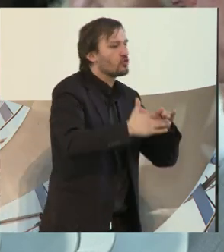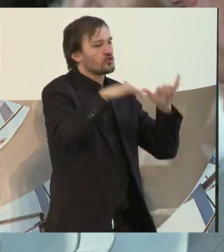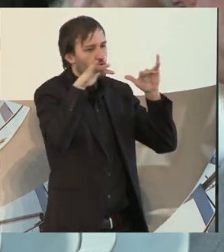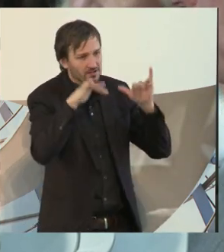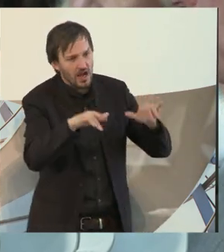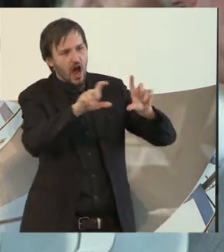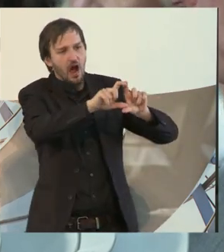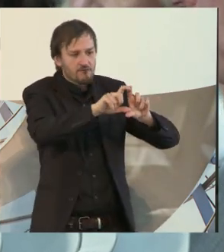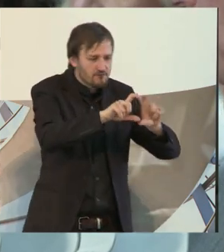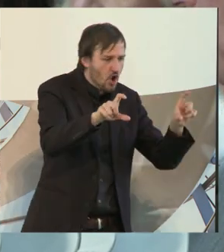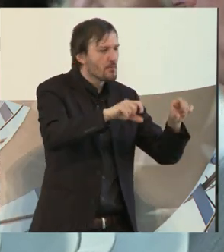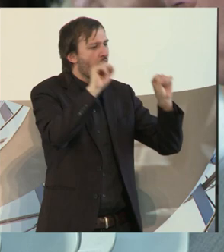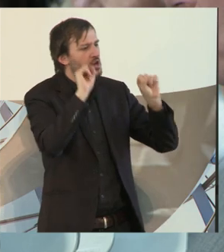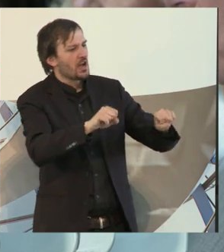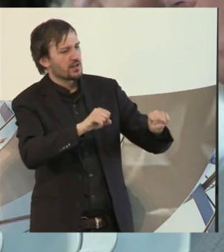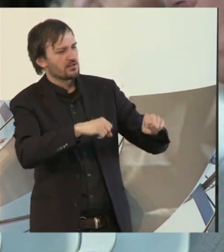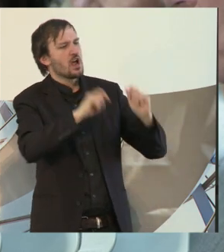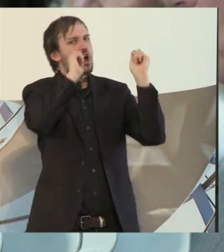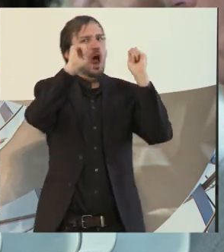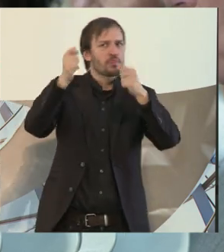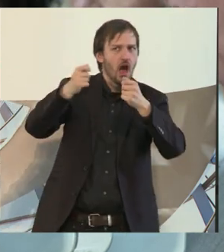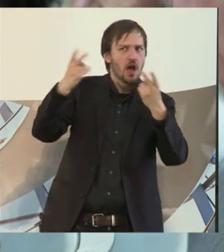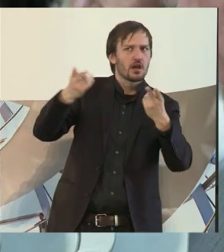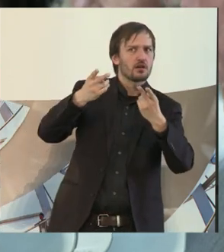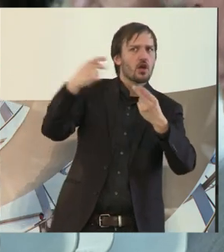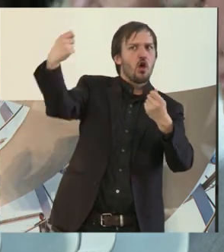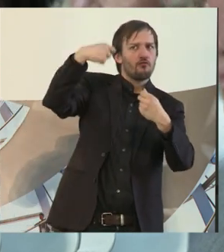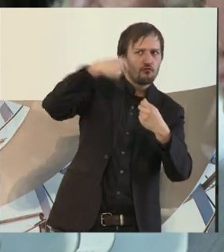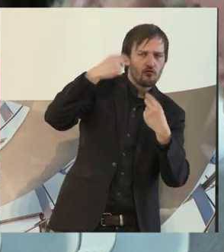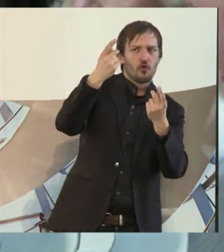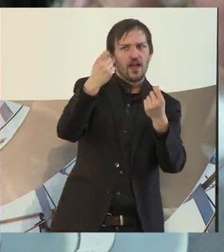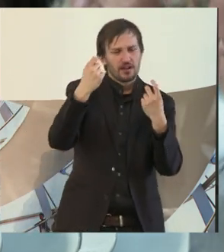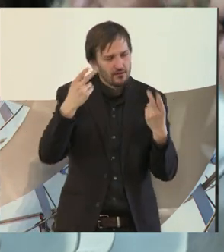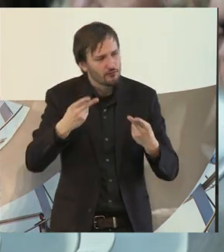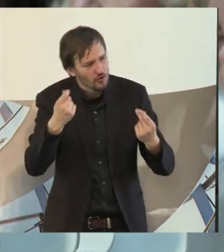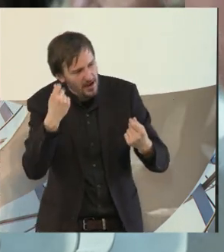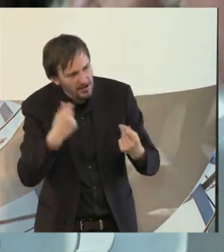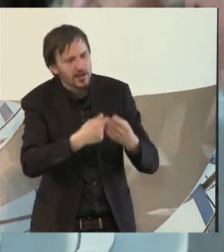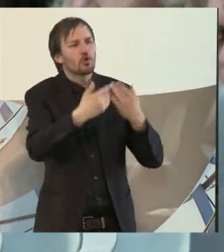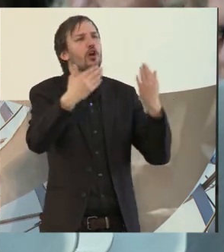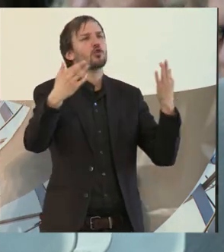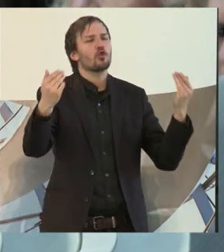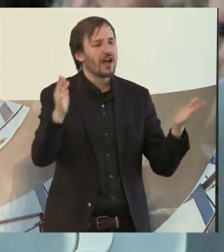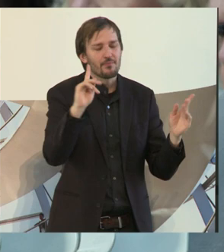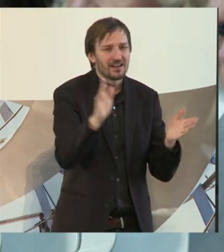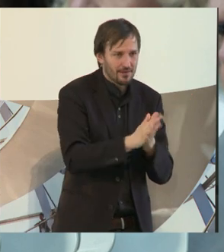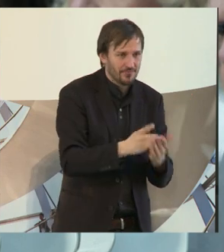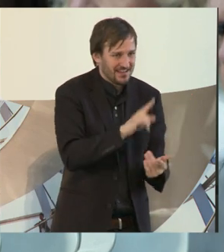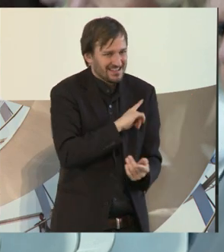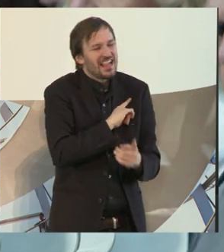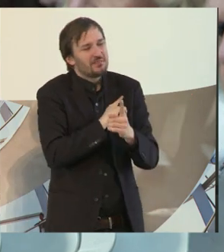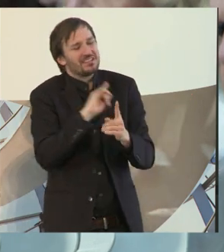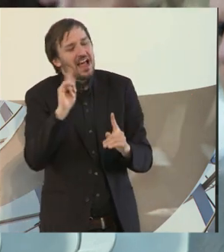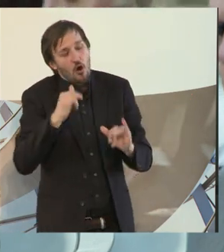Unternehmen abgreifen können. Es gibt Fördergelder, es gibt da eine ganze Menge Dinge, aber sie kommen nicht an. Genau das habe ich